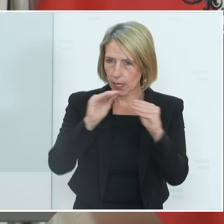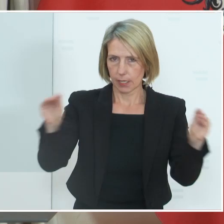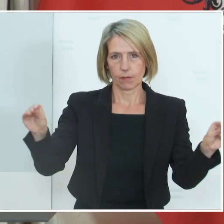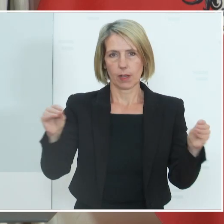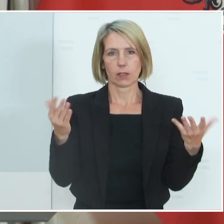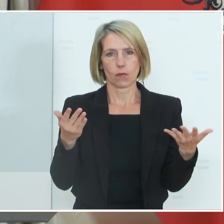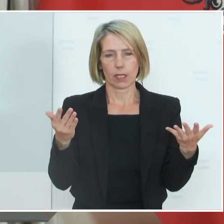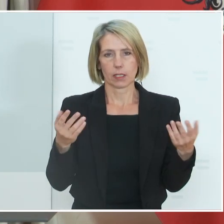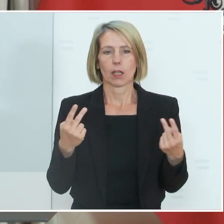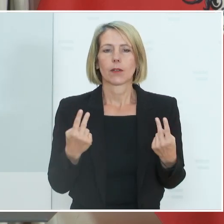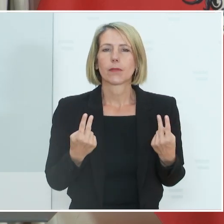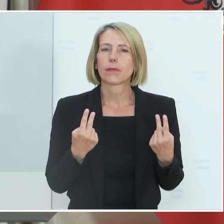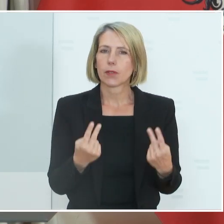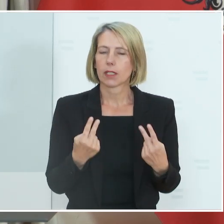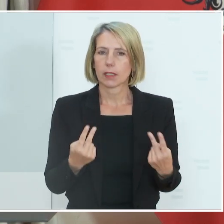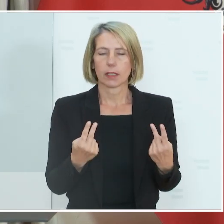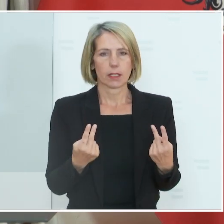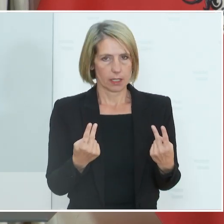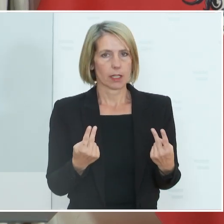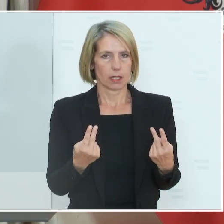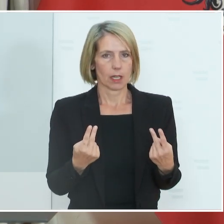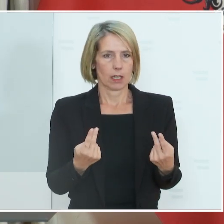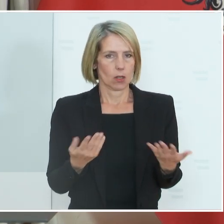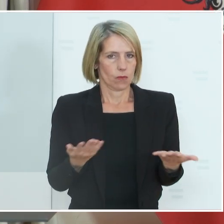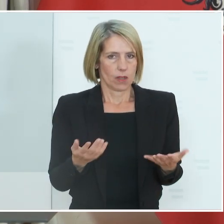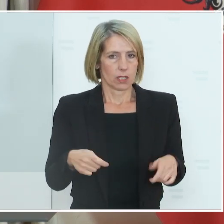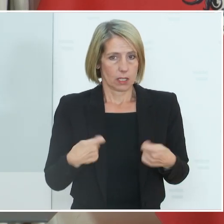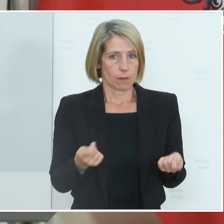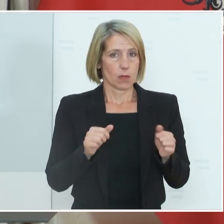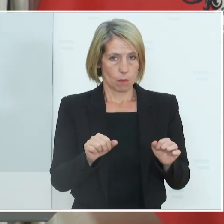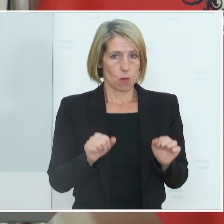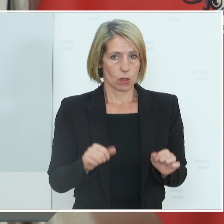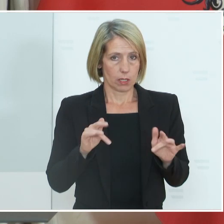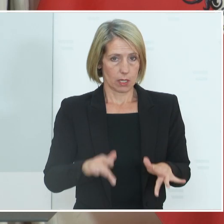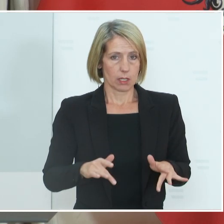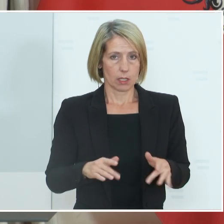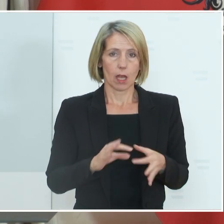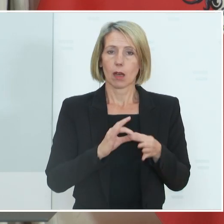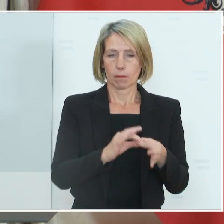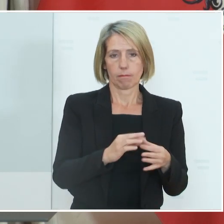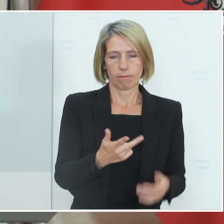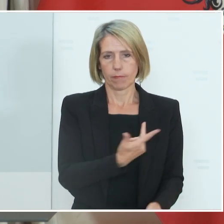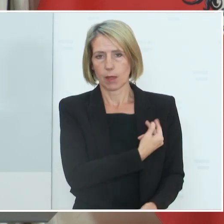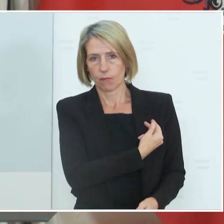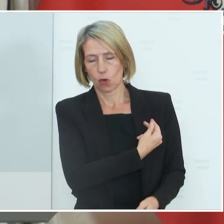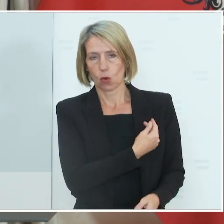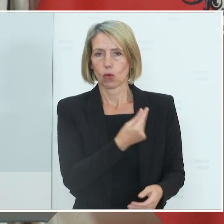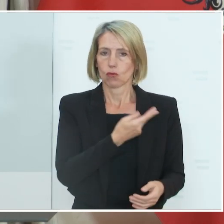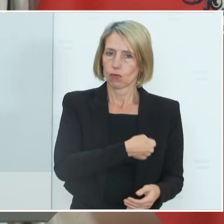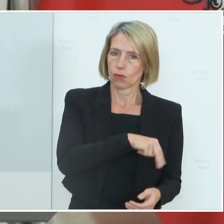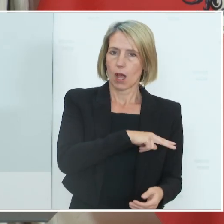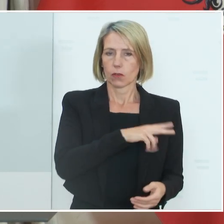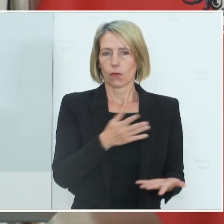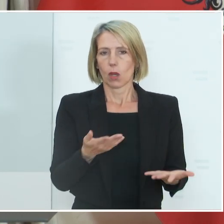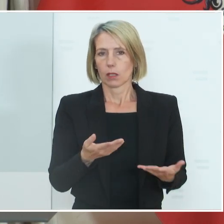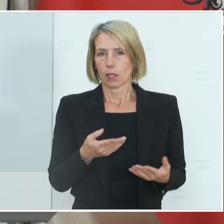es wichtig ist, mit den Möglichkeiten, die wir haben, bei der Impfung vernünftig und verantwortlich umzugehen. Das